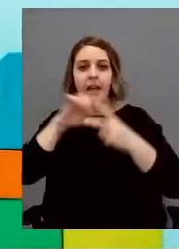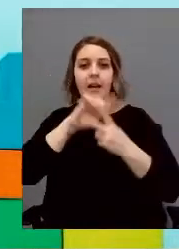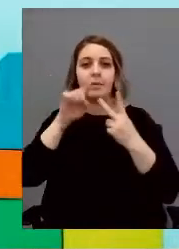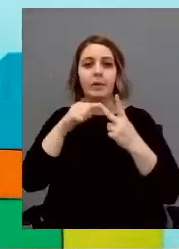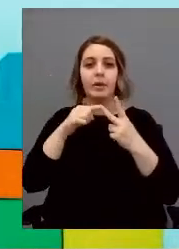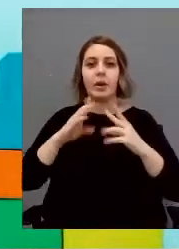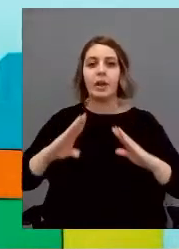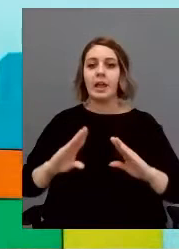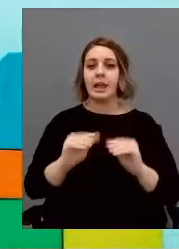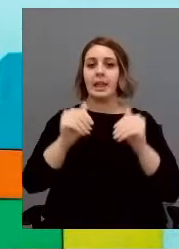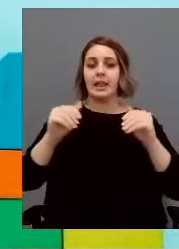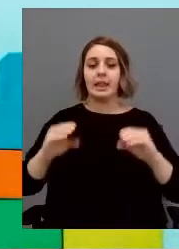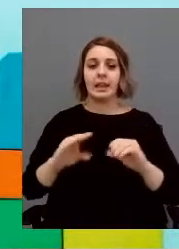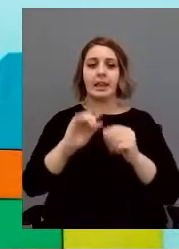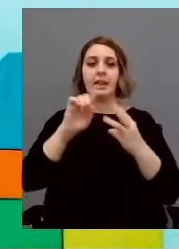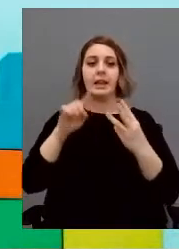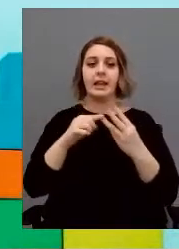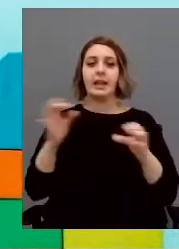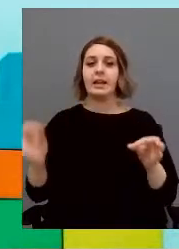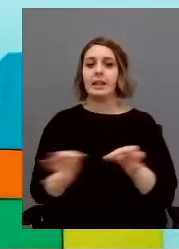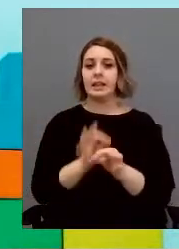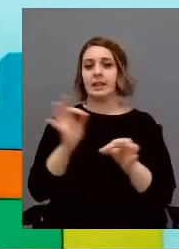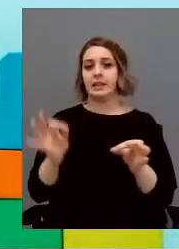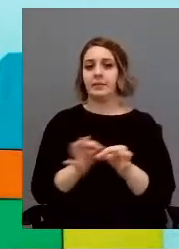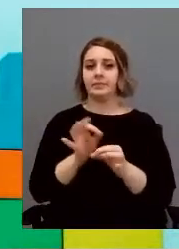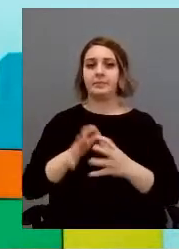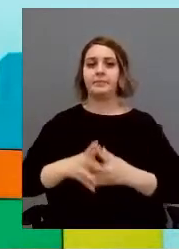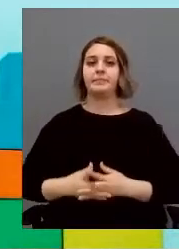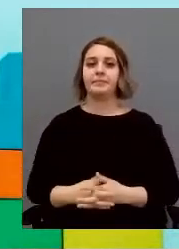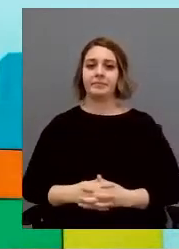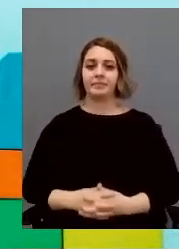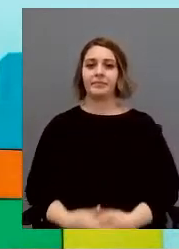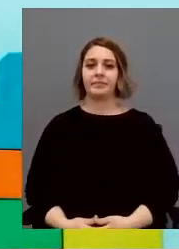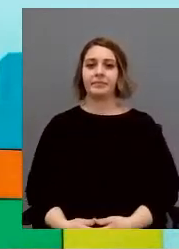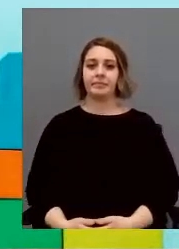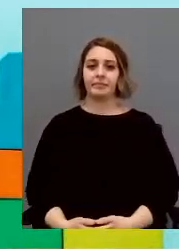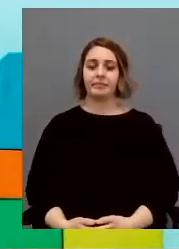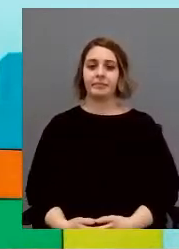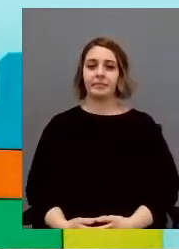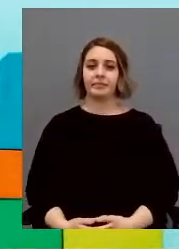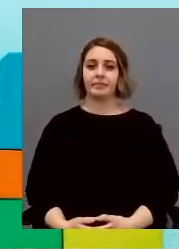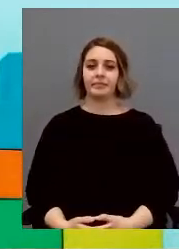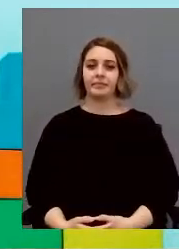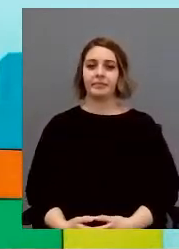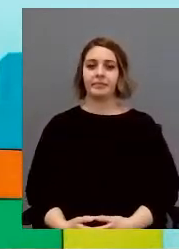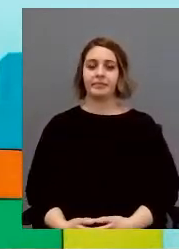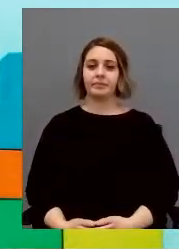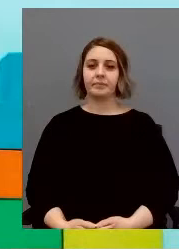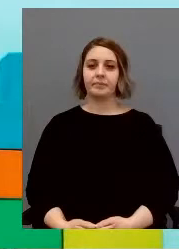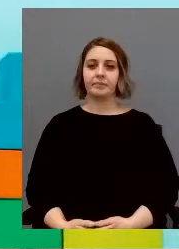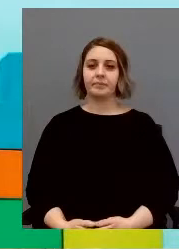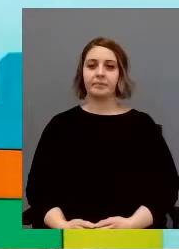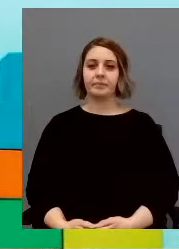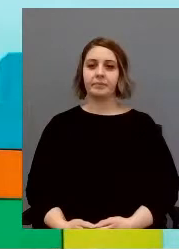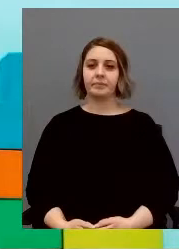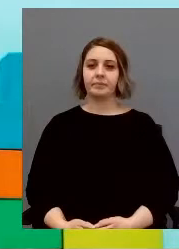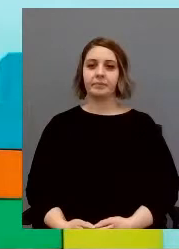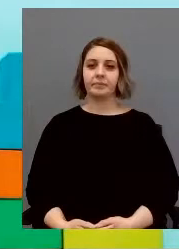telar e il tagliare di ceramica soprattutto per quanto possiamo andare avanti con la prossima